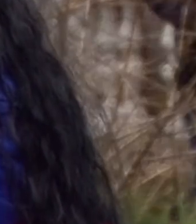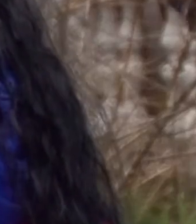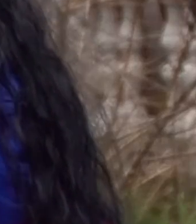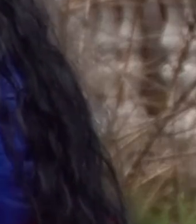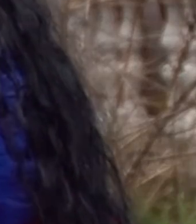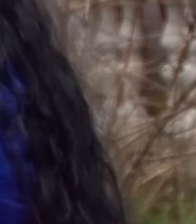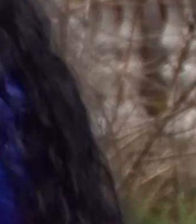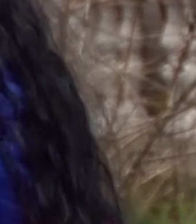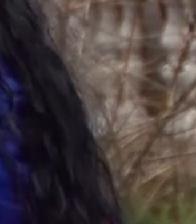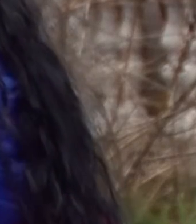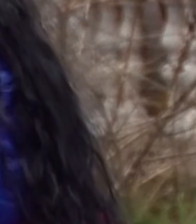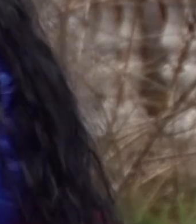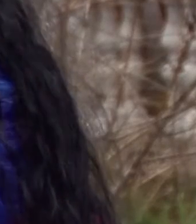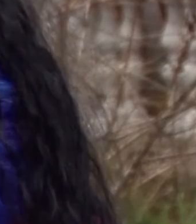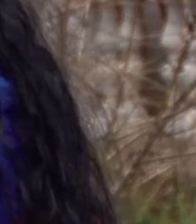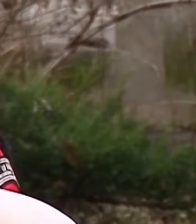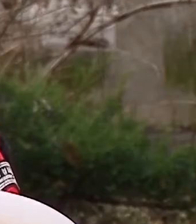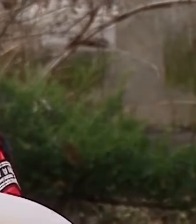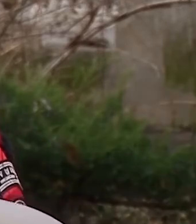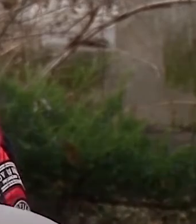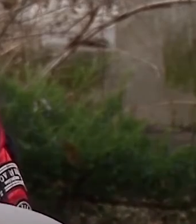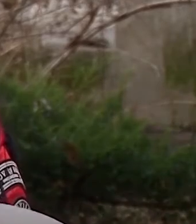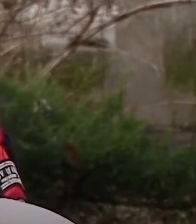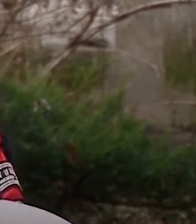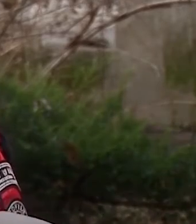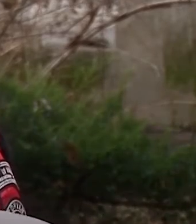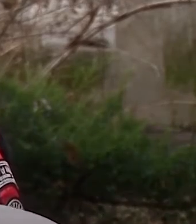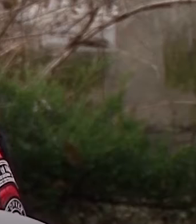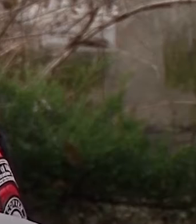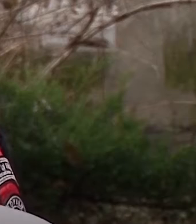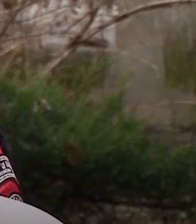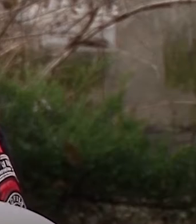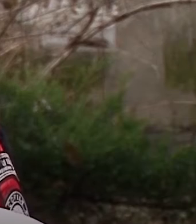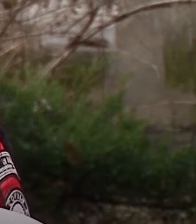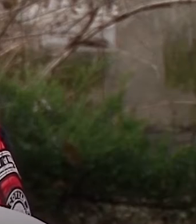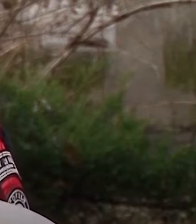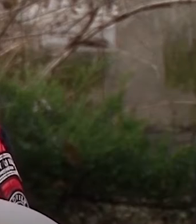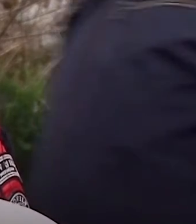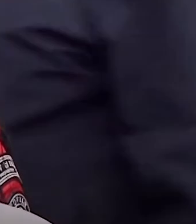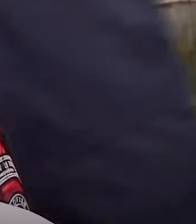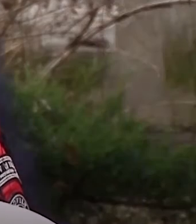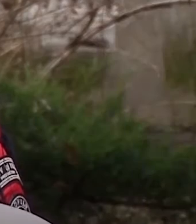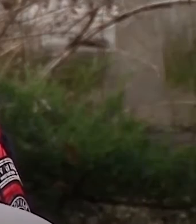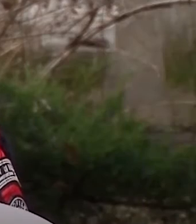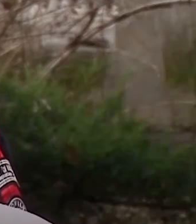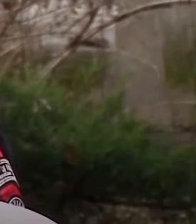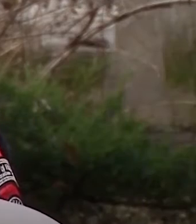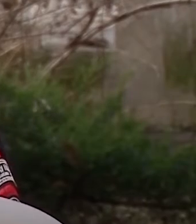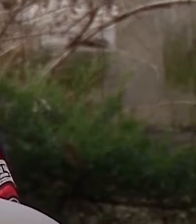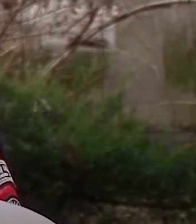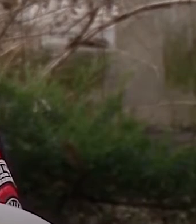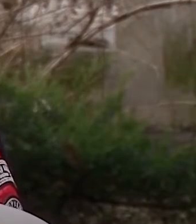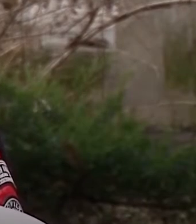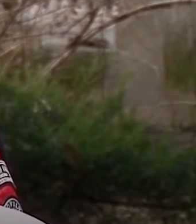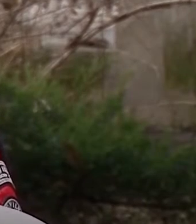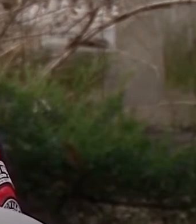що командир роти спостерігав за бійкою і не втрутився. Ми пішли шити тенти за Городнюк